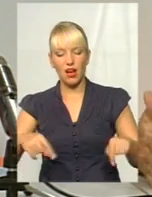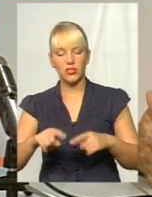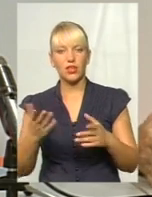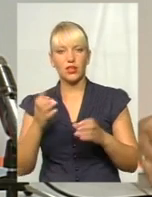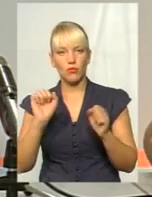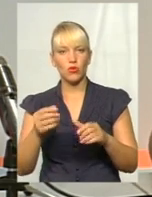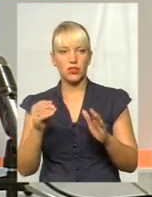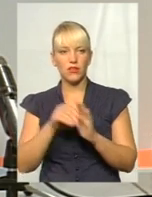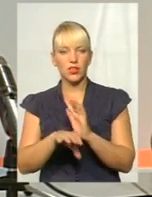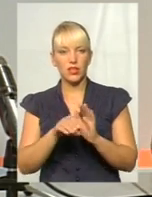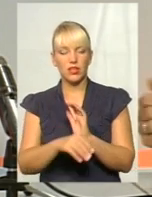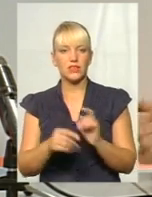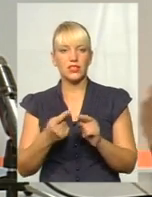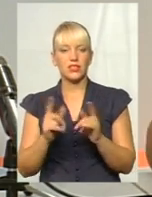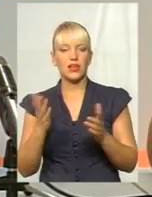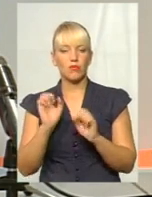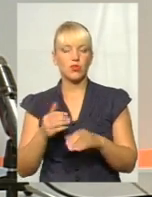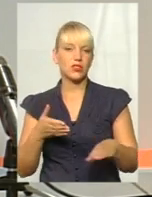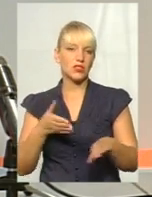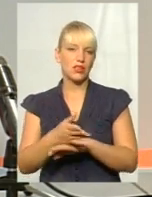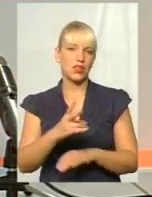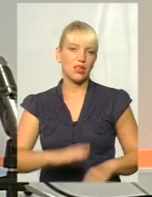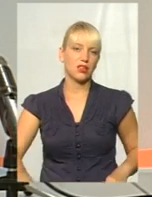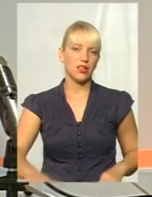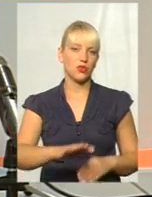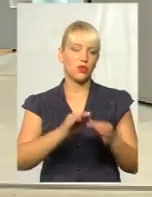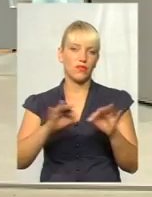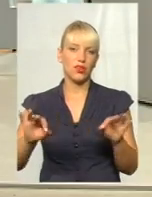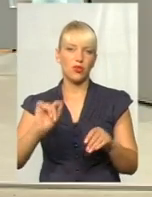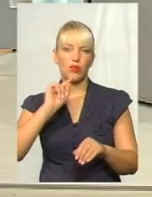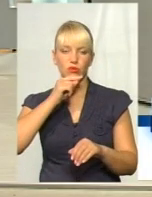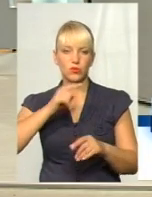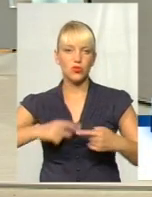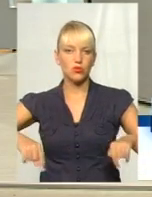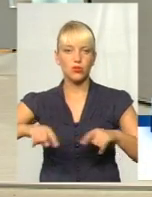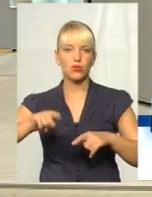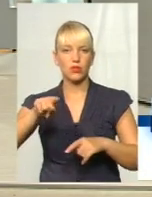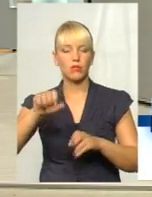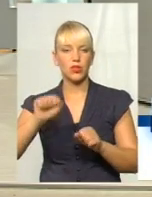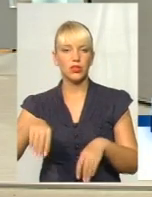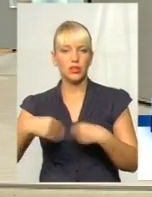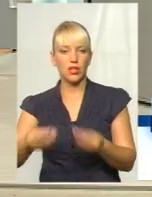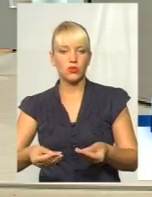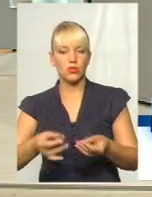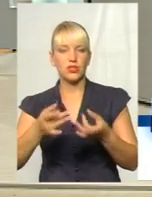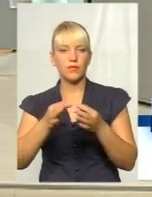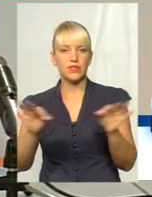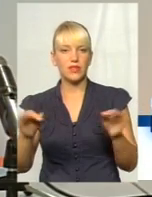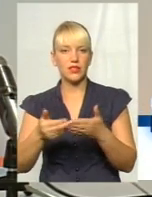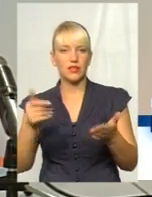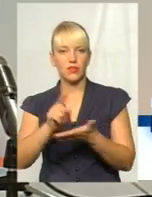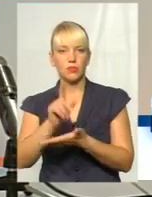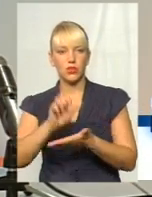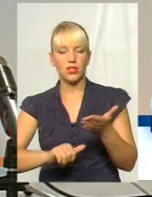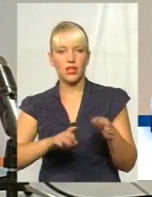вкладати інвестиції, з якими ви можете зайти на територію цієї вільноекономічної зони. Крім того, там надаються звільнення від податків на рівні